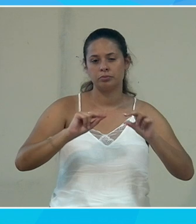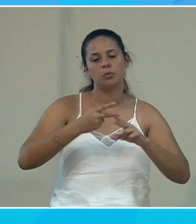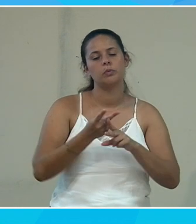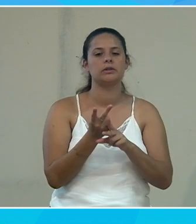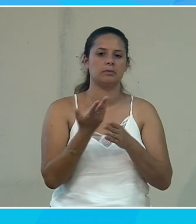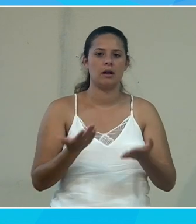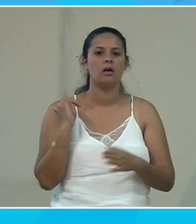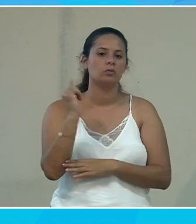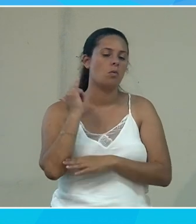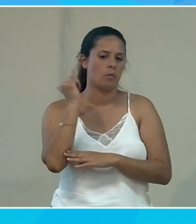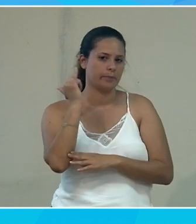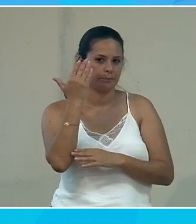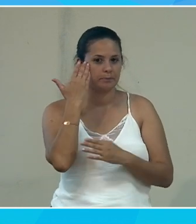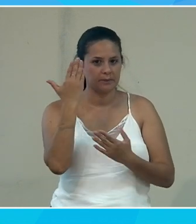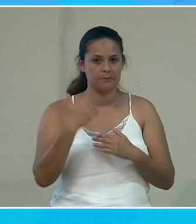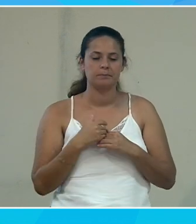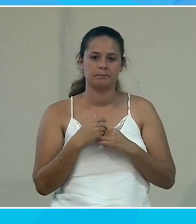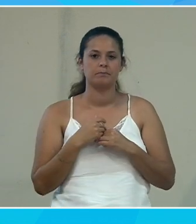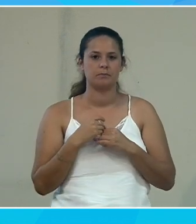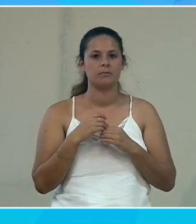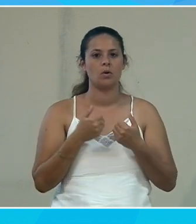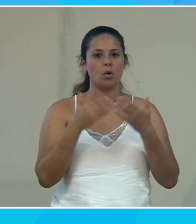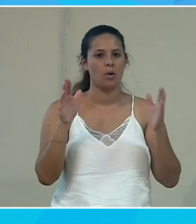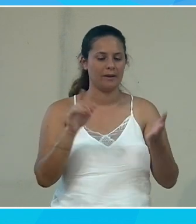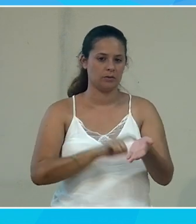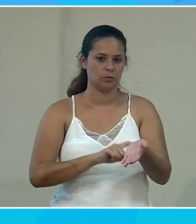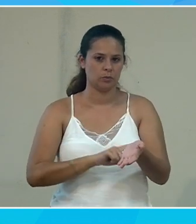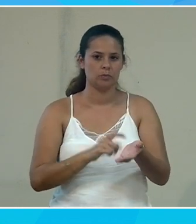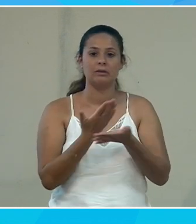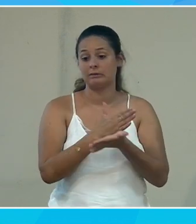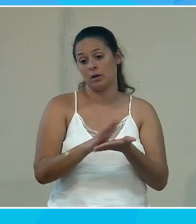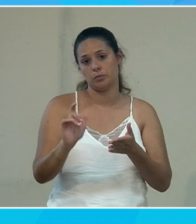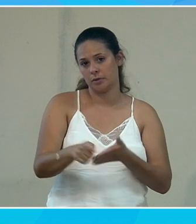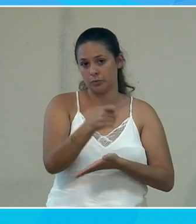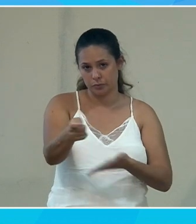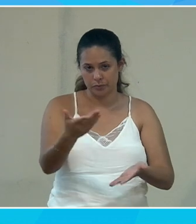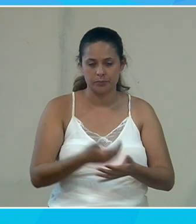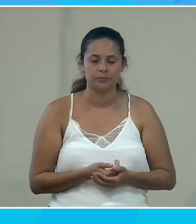donc on offre aussi ce type d'outil en mode open source peut-être gratuit évidemment